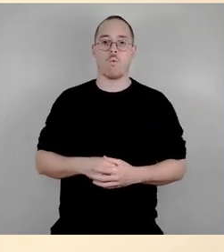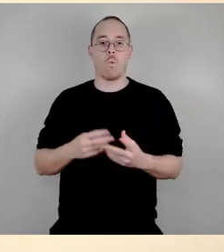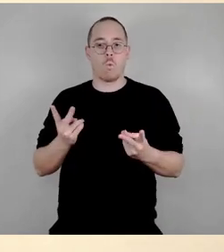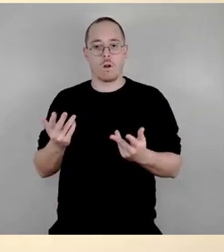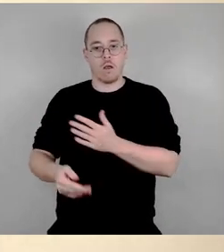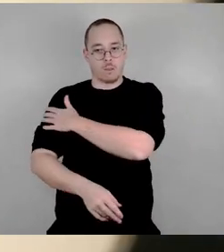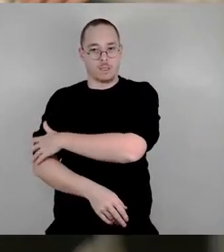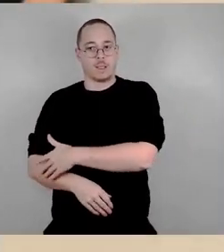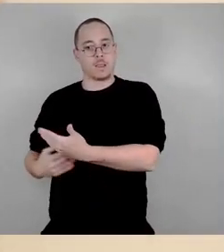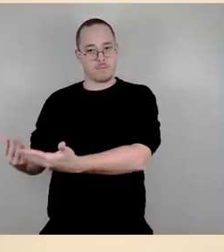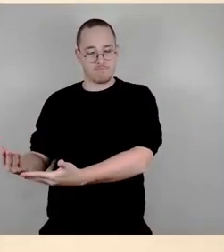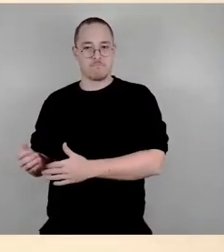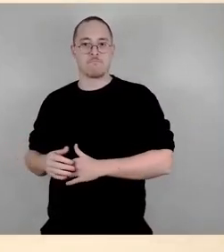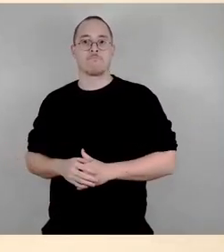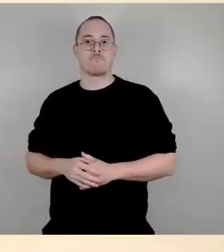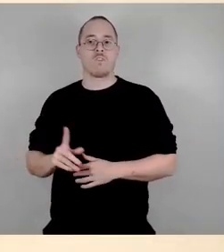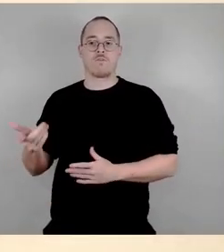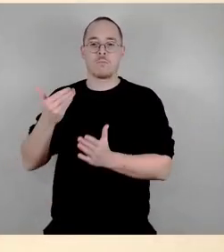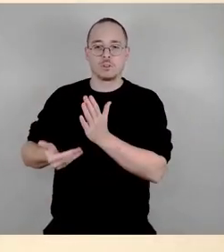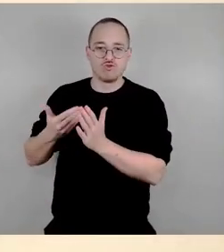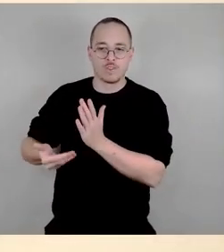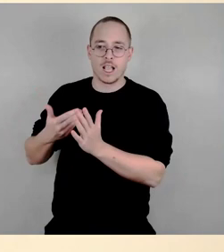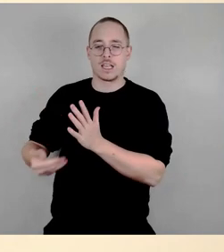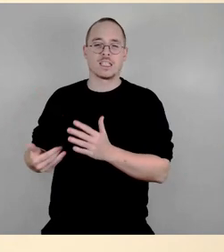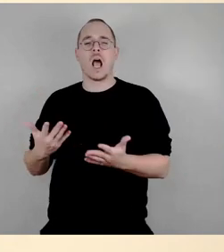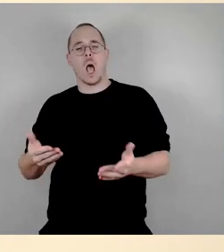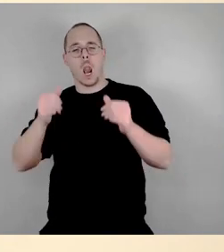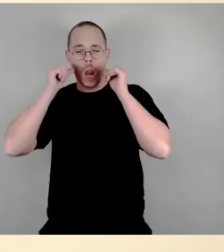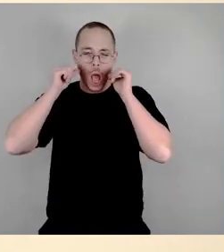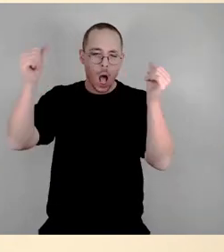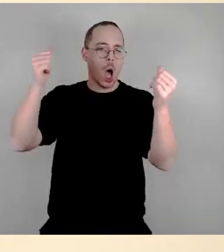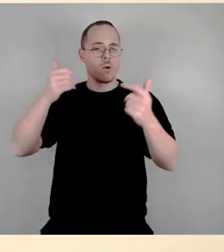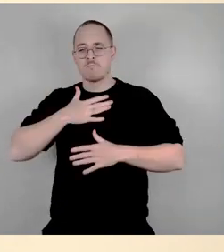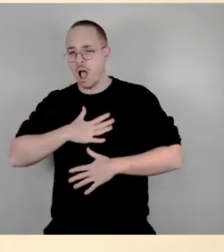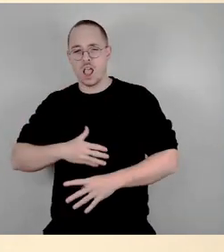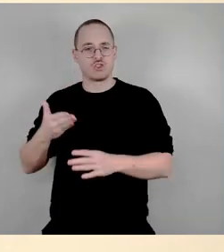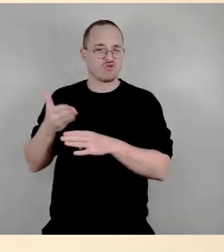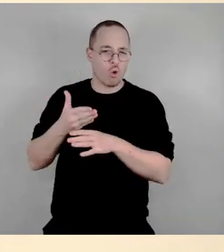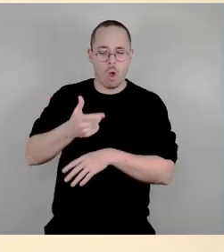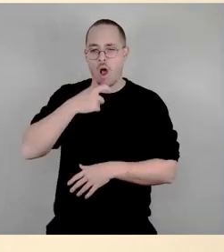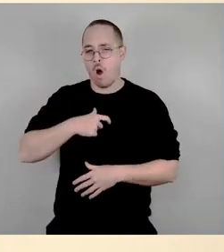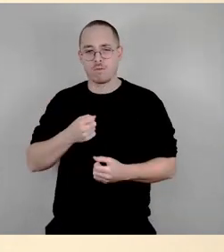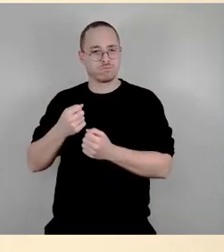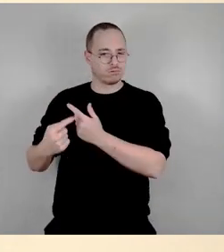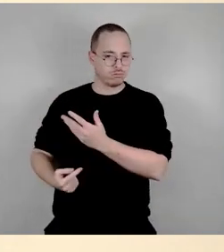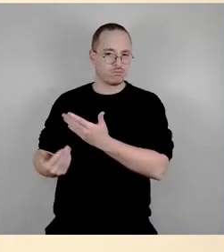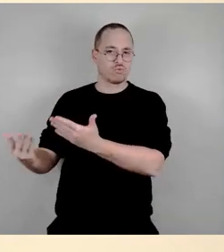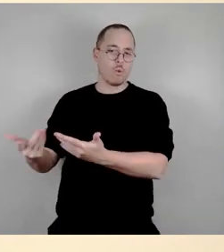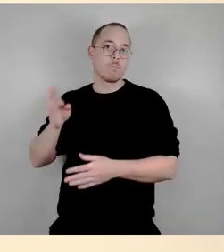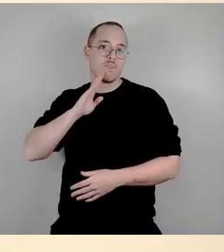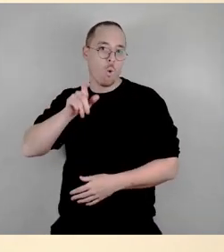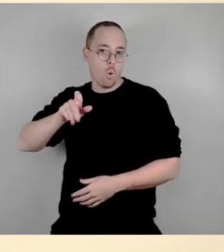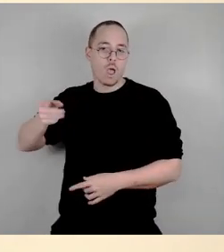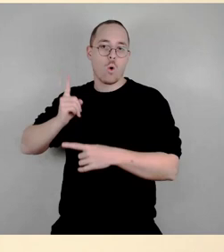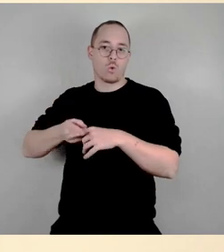andererseits, aber auch eben einer Beschwerdelage von zu lauter, störender Straßenmusik von anderen Gewerbetreibenden und